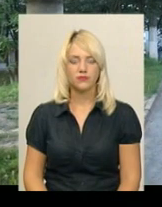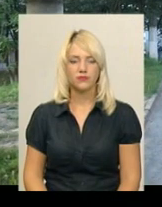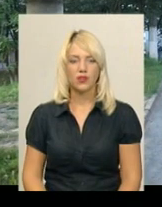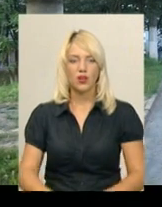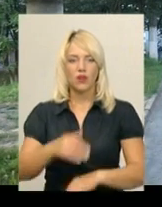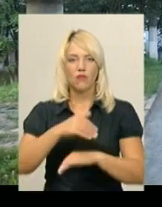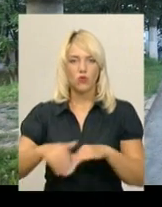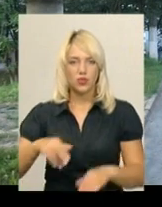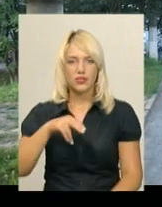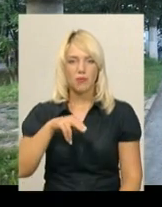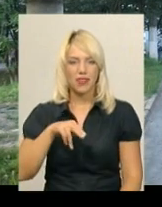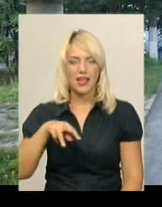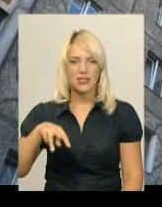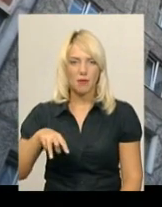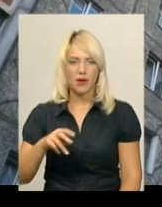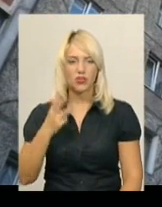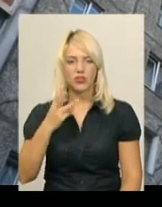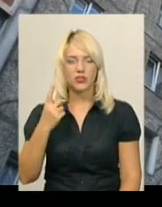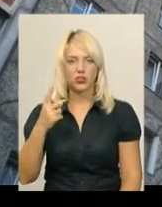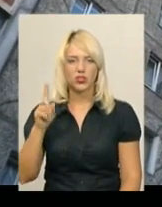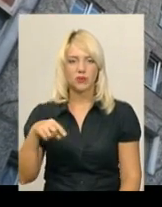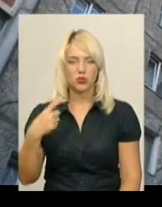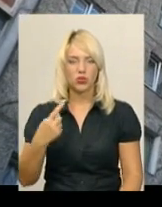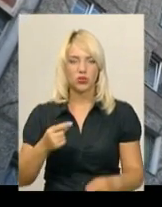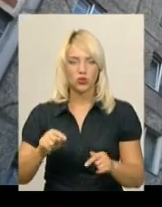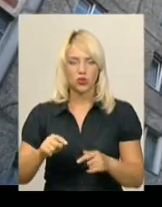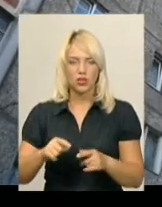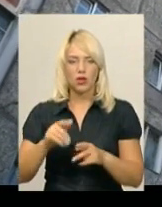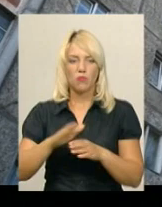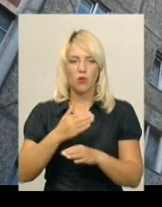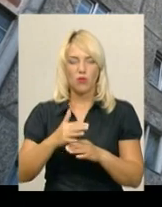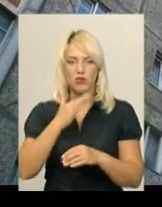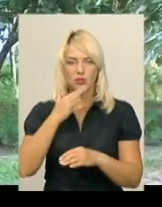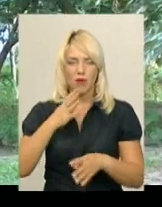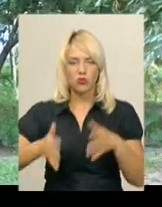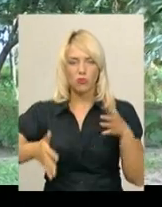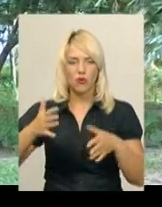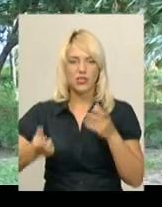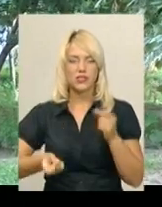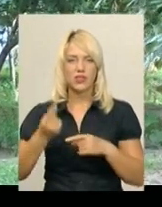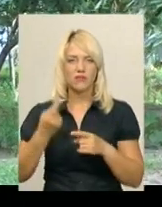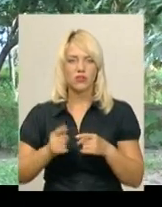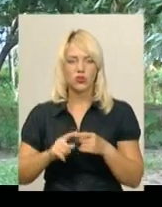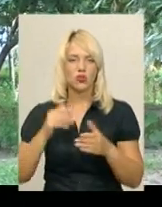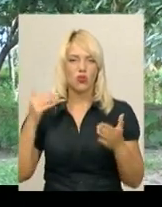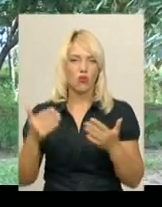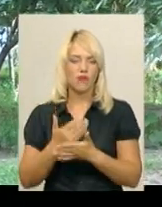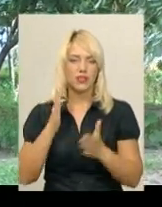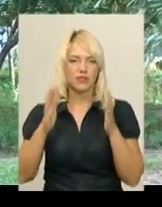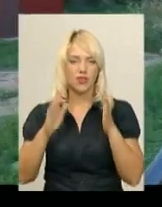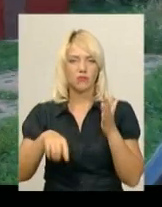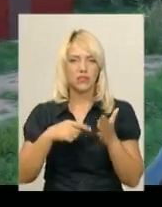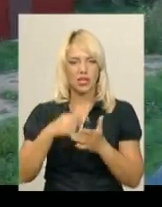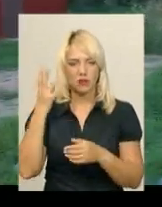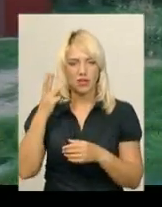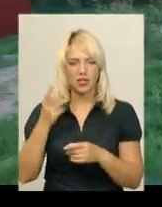Вулиця Панаса Мирного, 31, дріб 1. Саме тут, поміж багатоповерхівок, і з'явиться один із п'яти нових скверів Хмельницького.